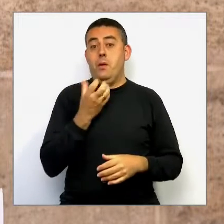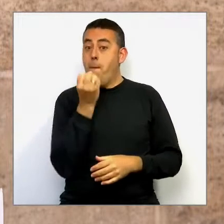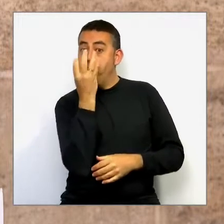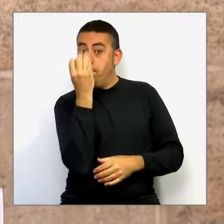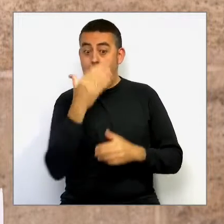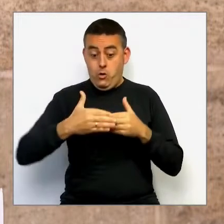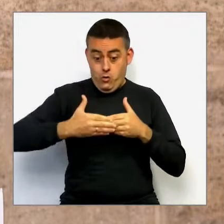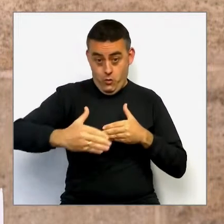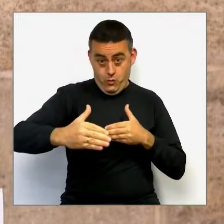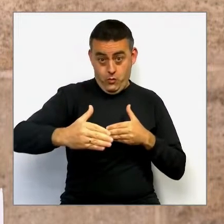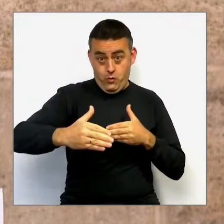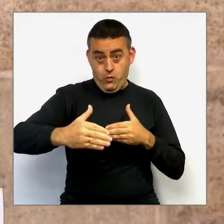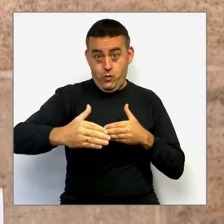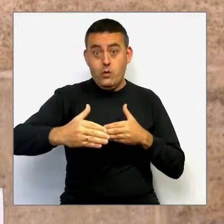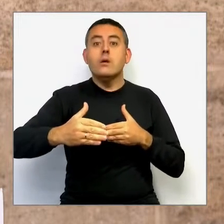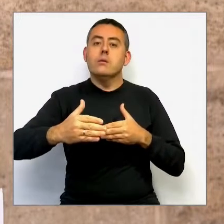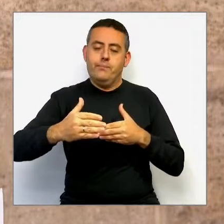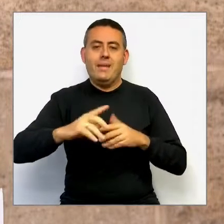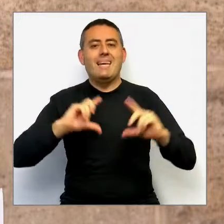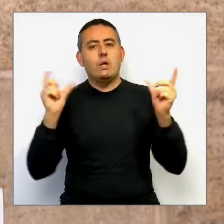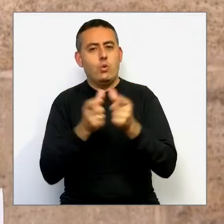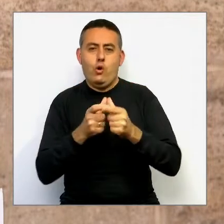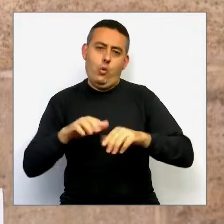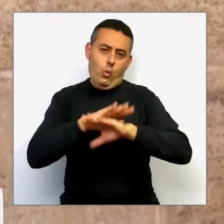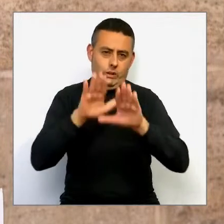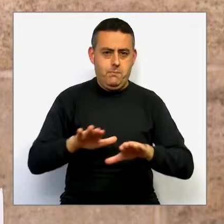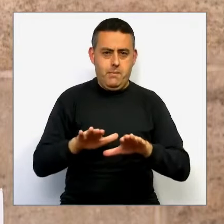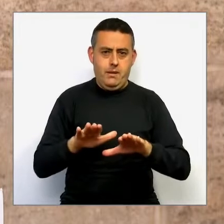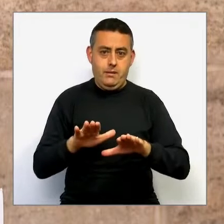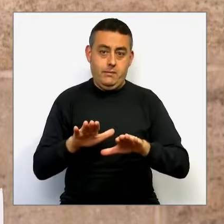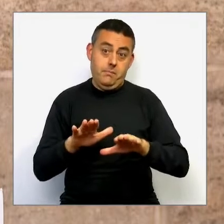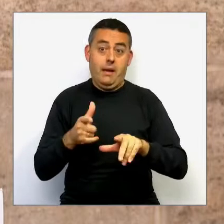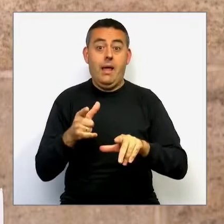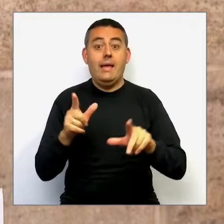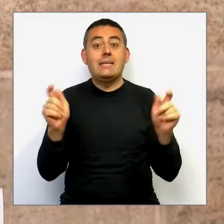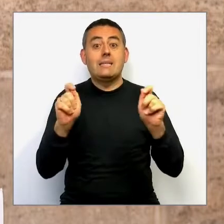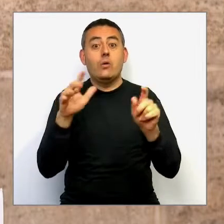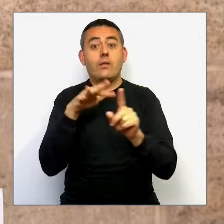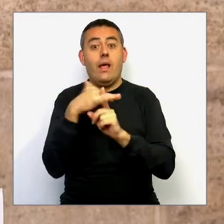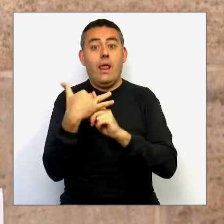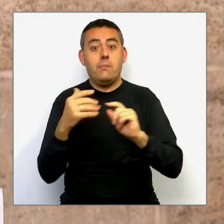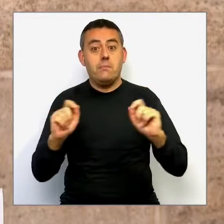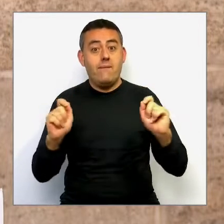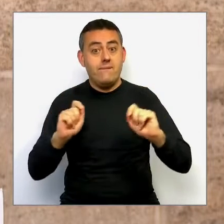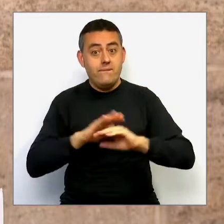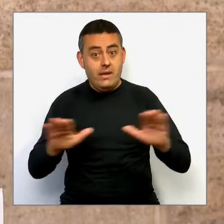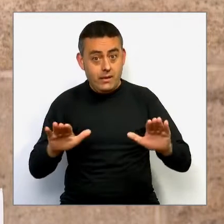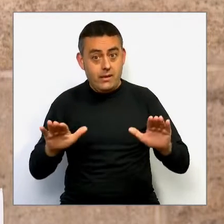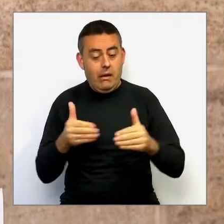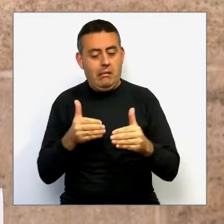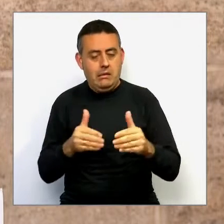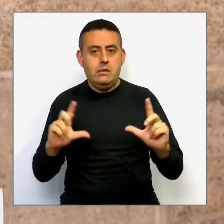mantindrem la darrera reunió abans de la fi de l'estat d'alarma. I ahir concretarem l'alçament del